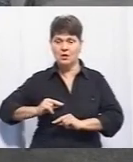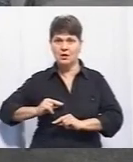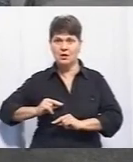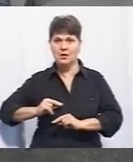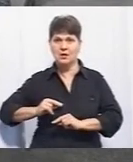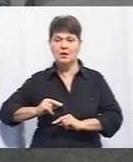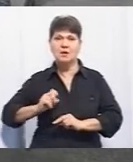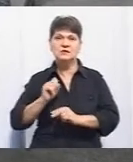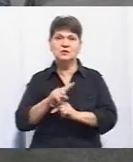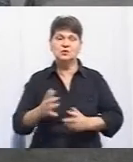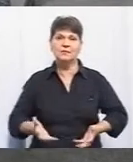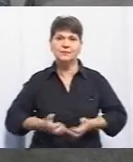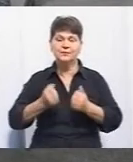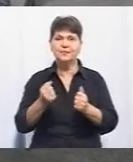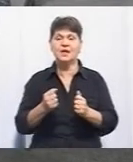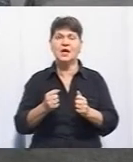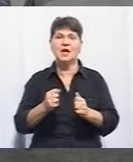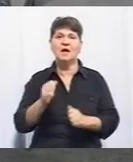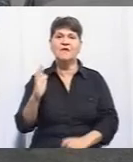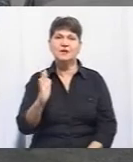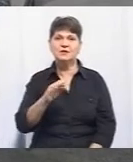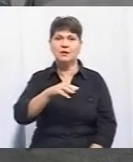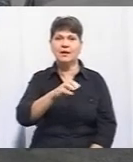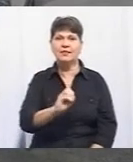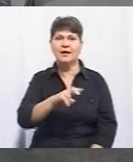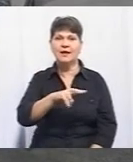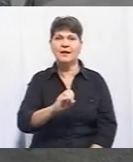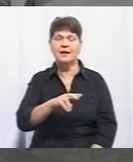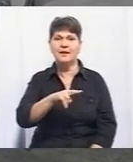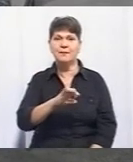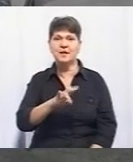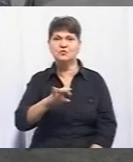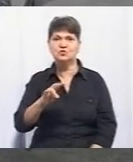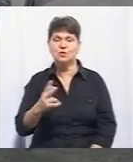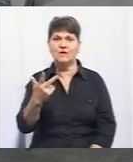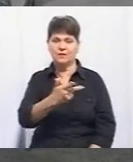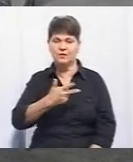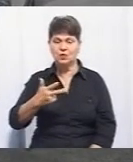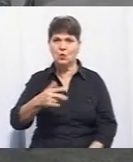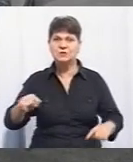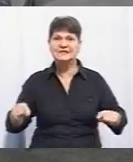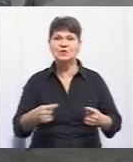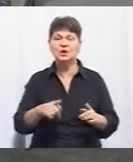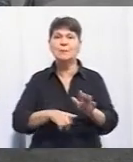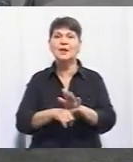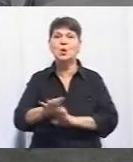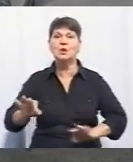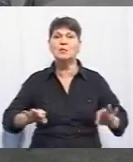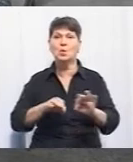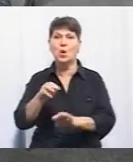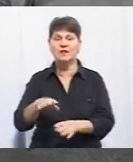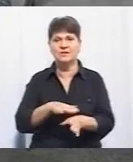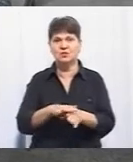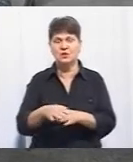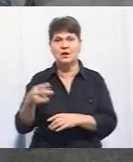заручилися підтримкою фондів Віктора та Олени Пінчук у Києві. І разом з організацією «Побратими» втрьох створили пілотний проєкт. Це відбулося в 2018